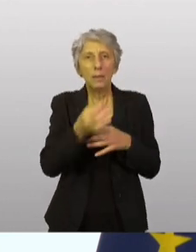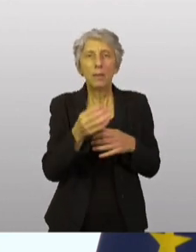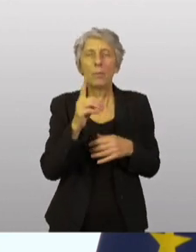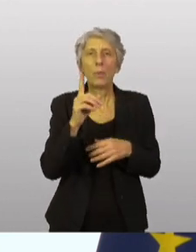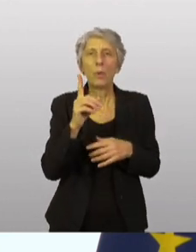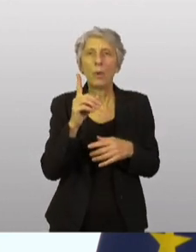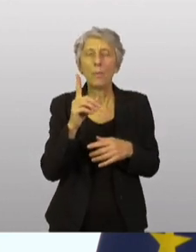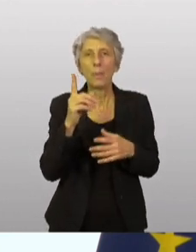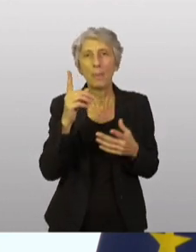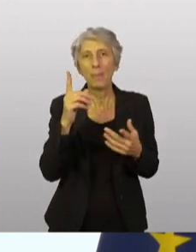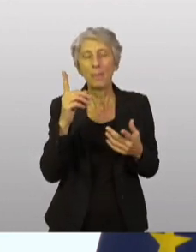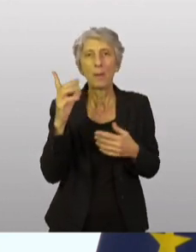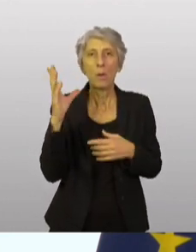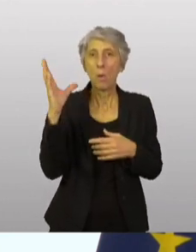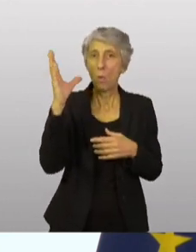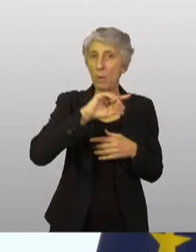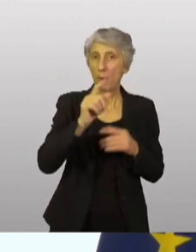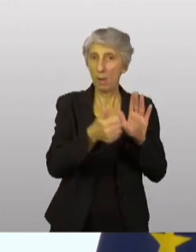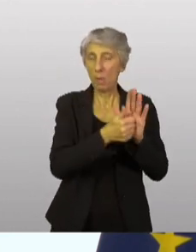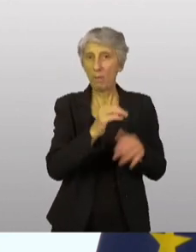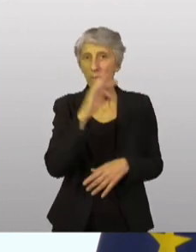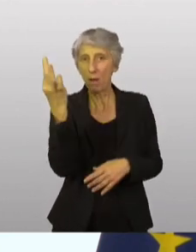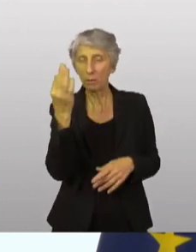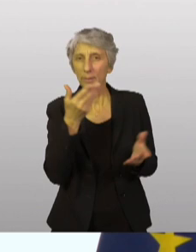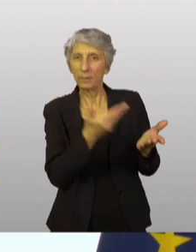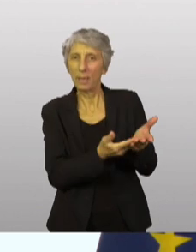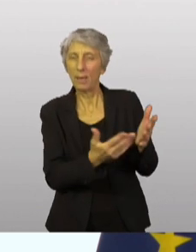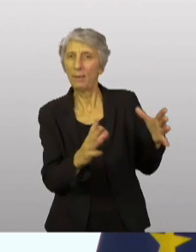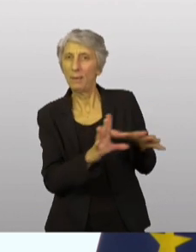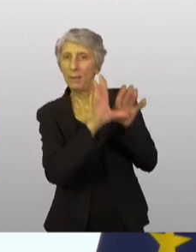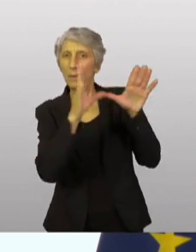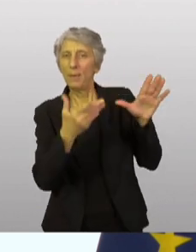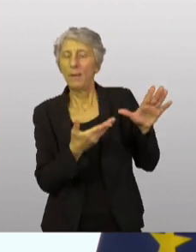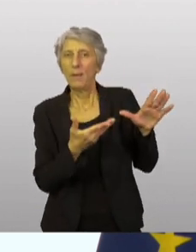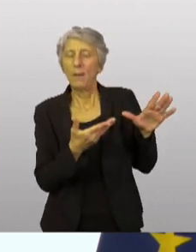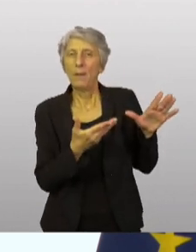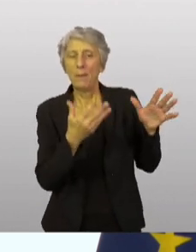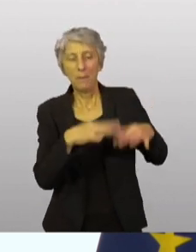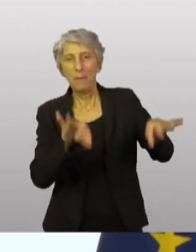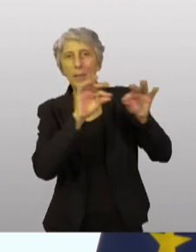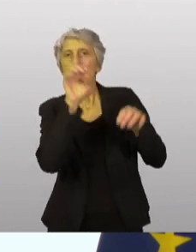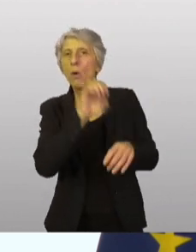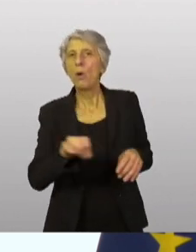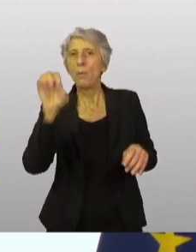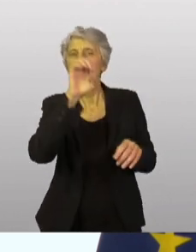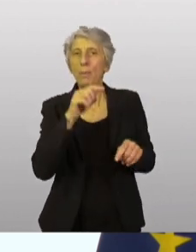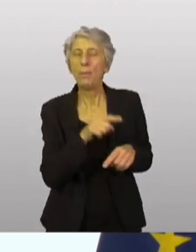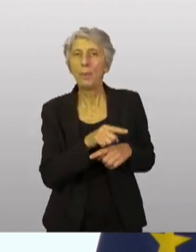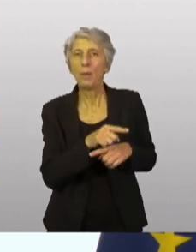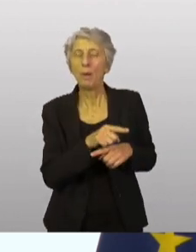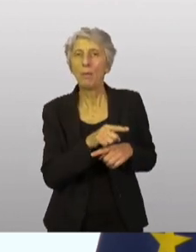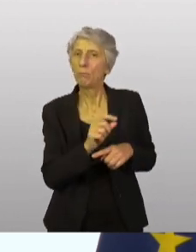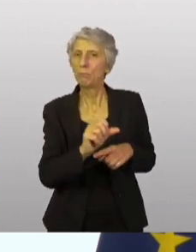'oublie pas le rôle de la France comme un des pays européens et